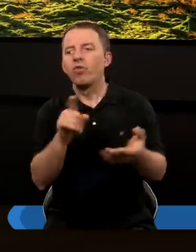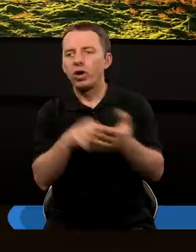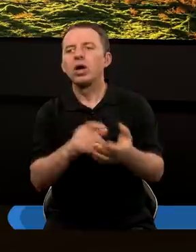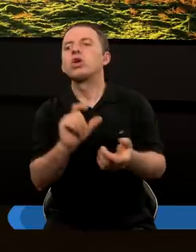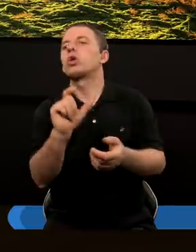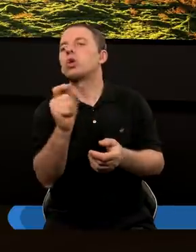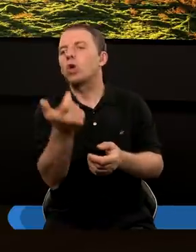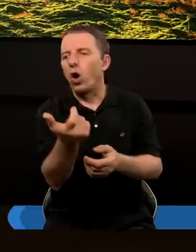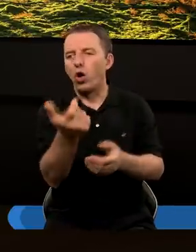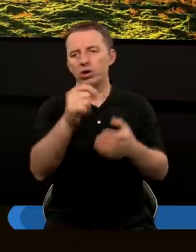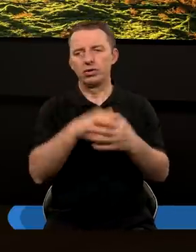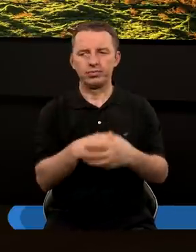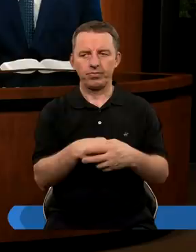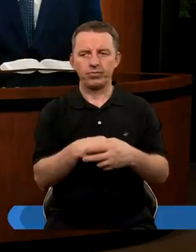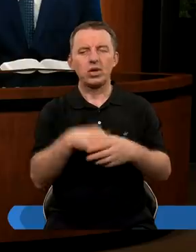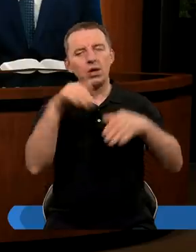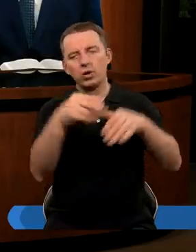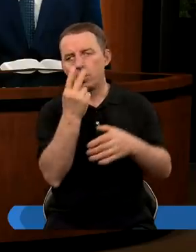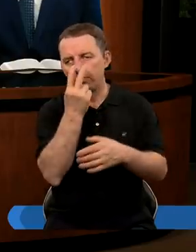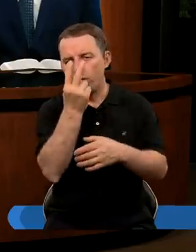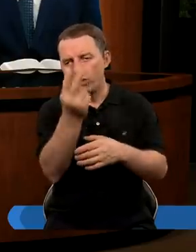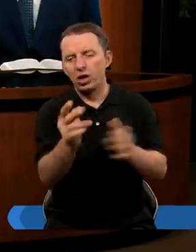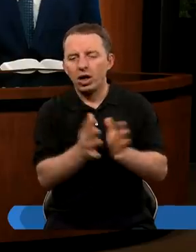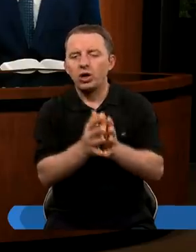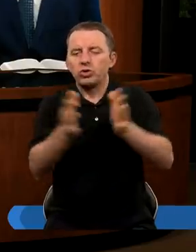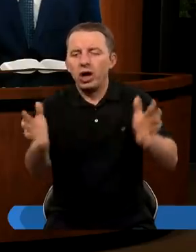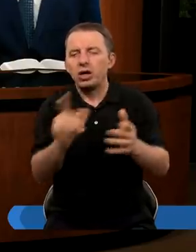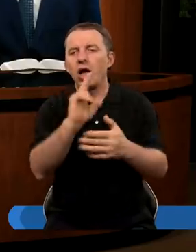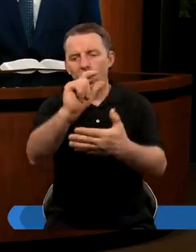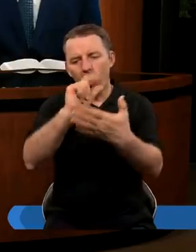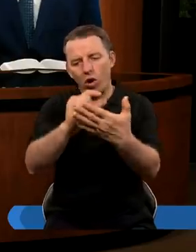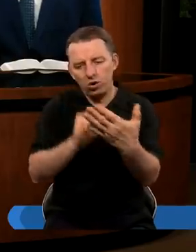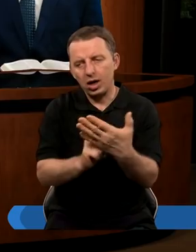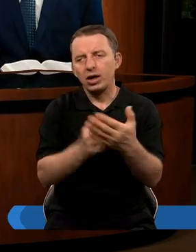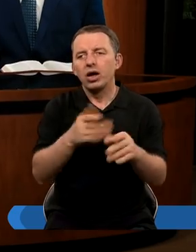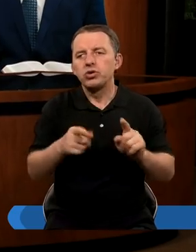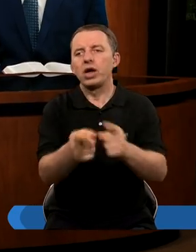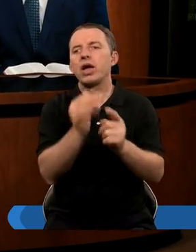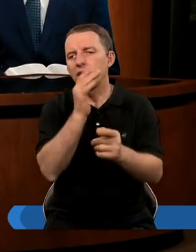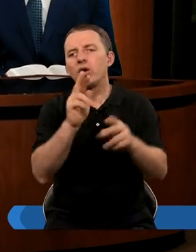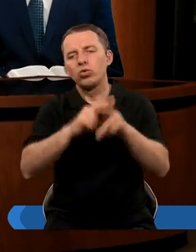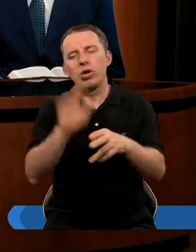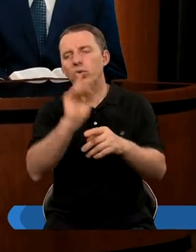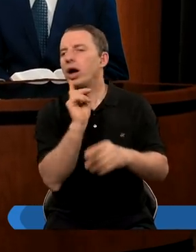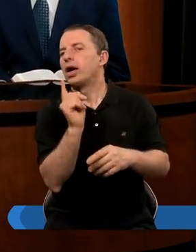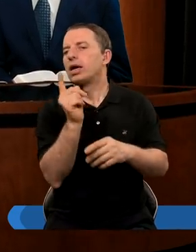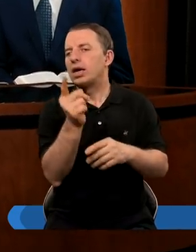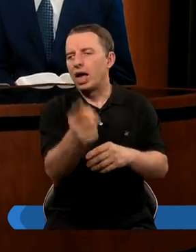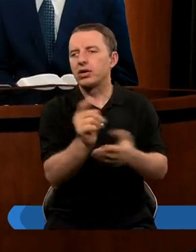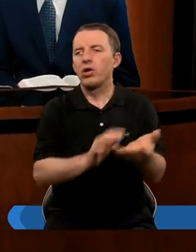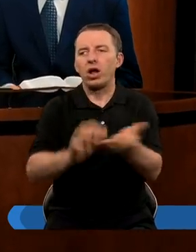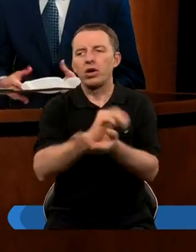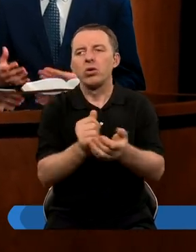razie co? Możemy też popatrzeć na szerszy kontekst, na rolę Izraela, jaką Bóg im zlecił na